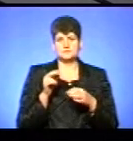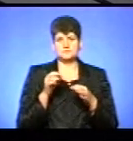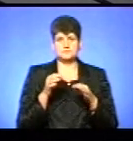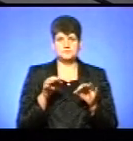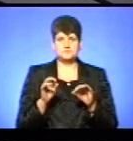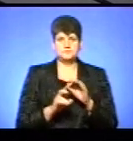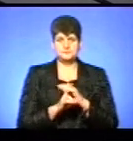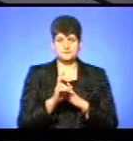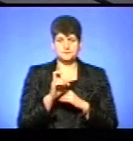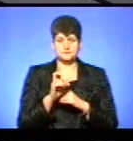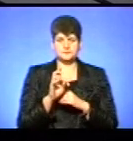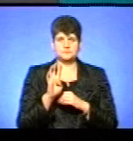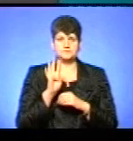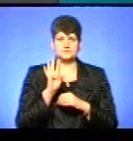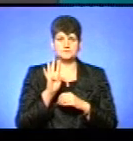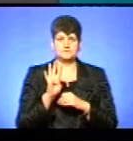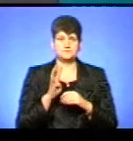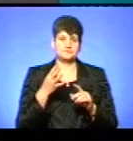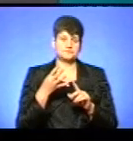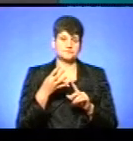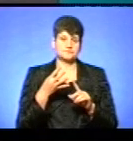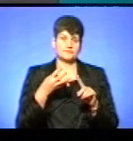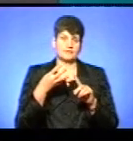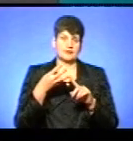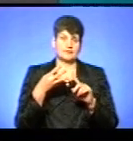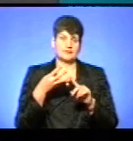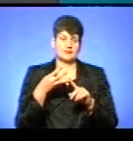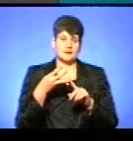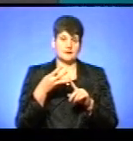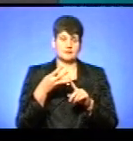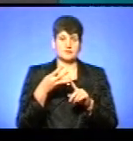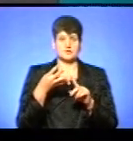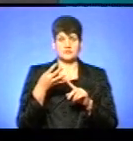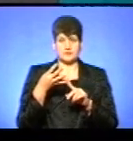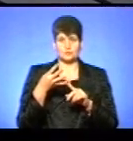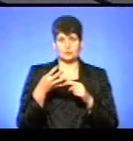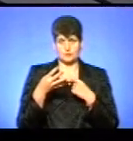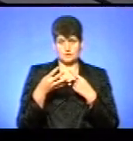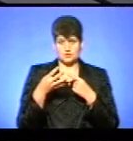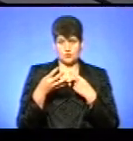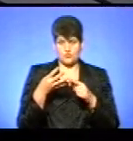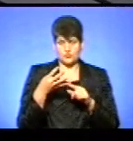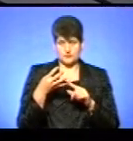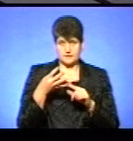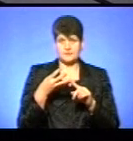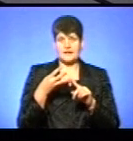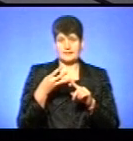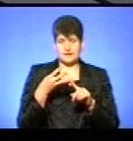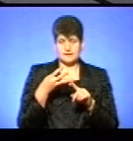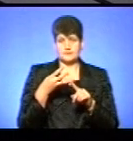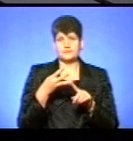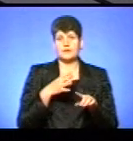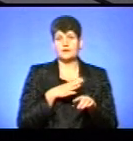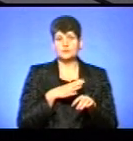Четверте, чи це третій пункт, а четверте було це застереження, про яке я говорила, А третім